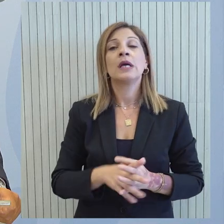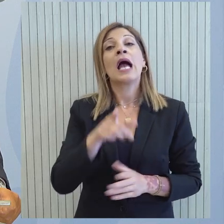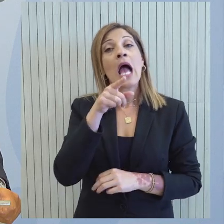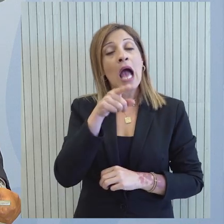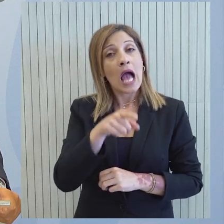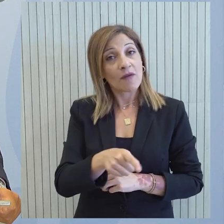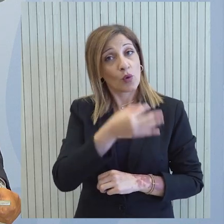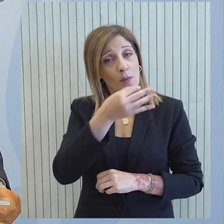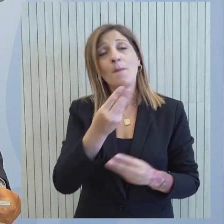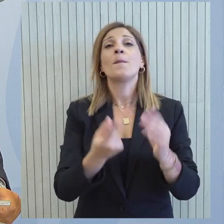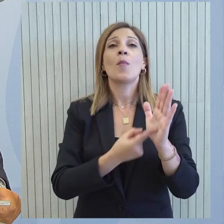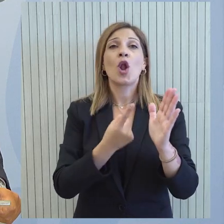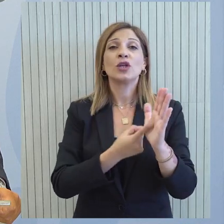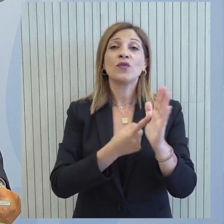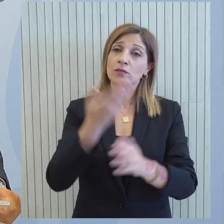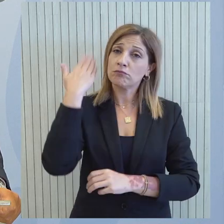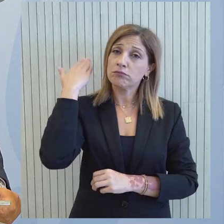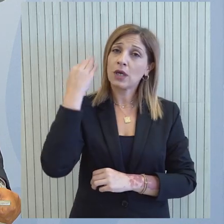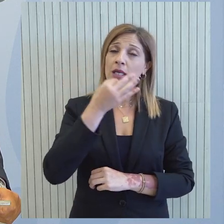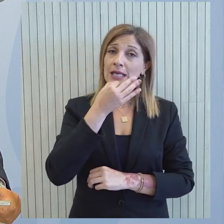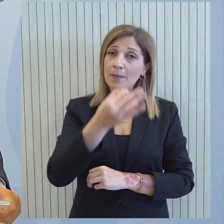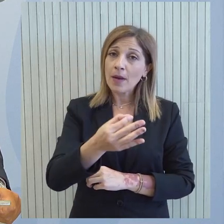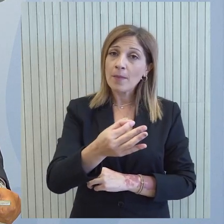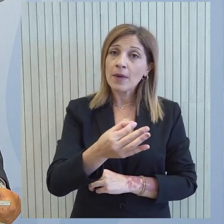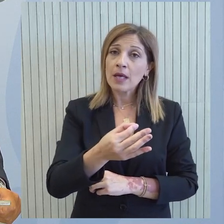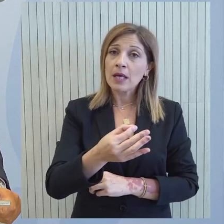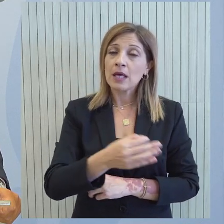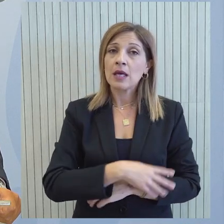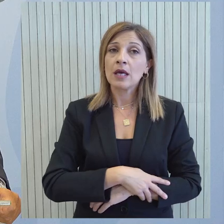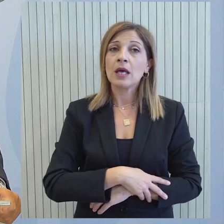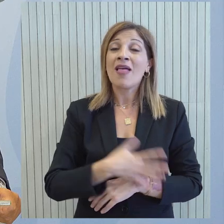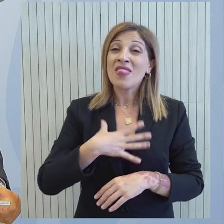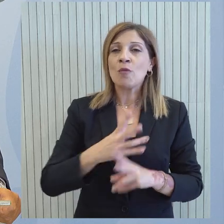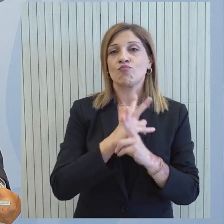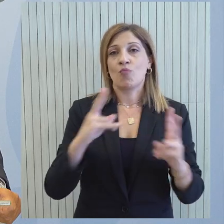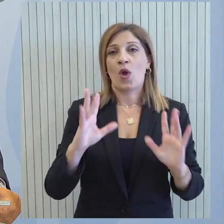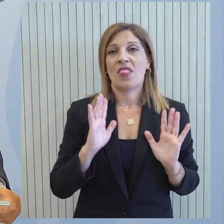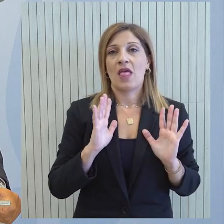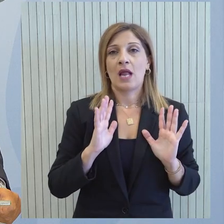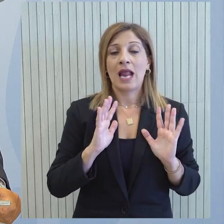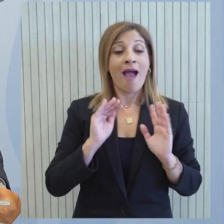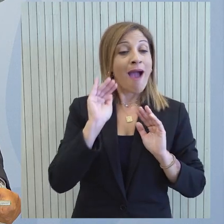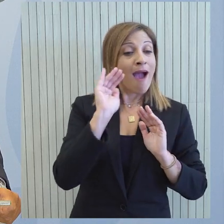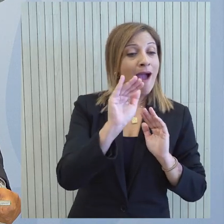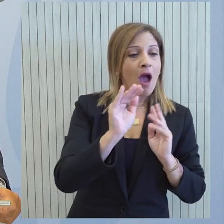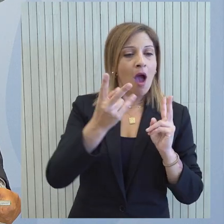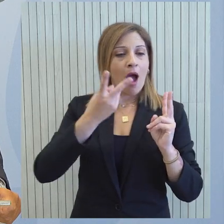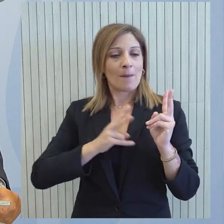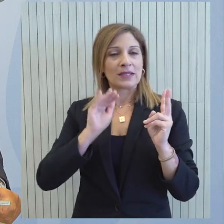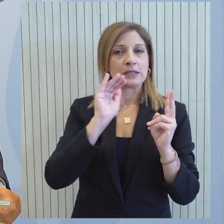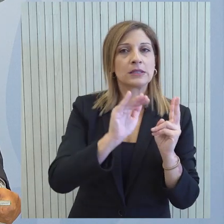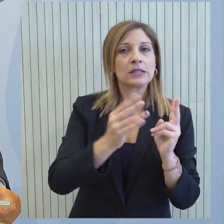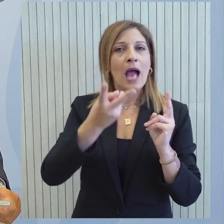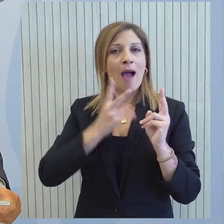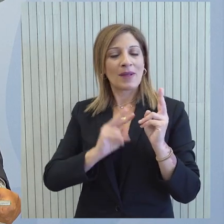διευκρινίσης. Είναι κάτι το οποίο έχουμε επαναλάβει πολλές φορές στο παρελθόν ότι είχαν ζητηθεί οι διευκρινήσεις. Απαντήσεις σε